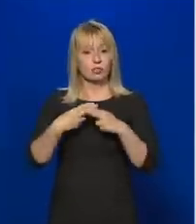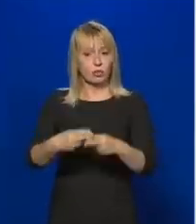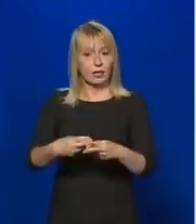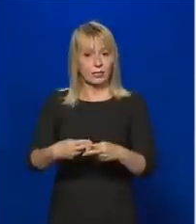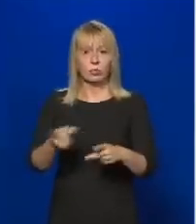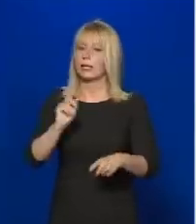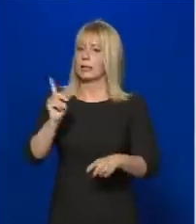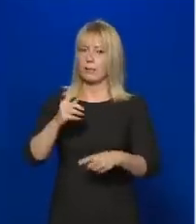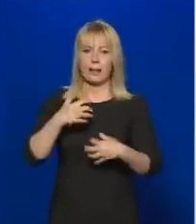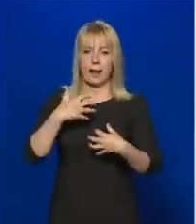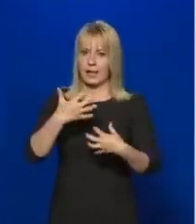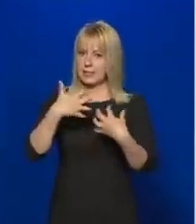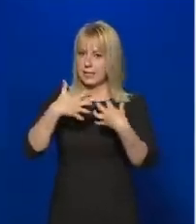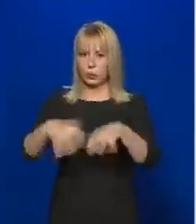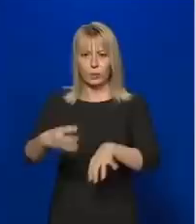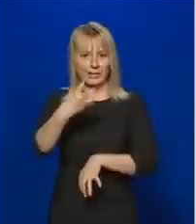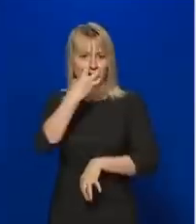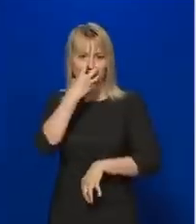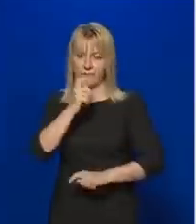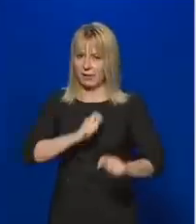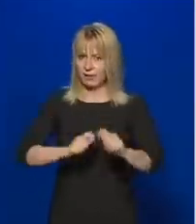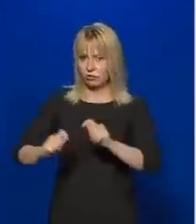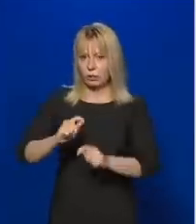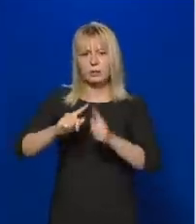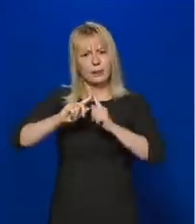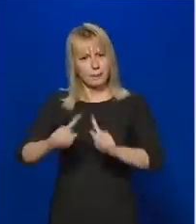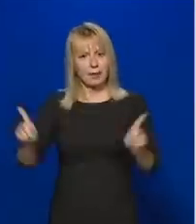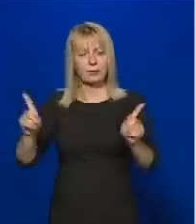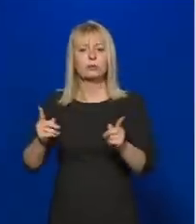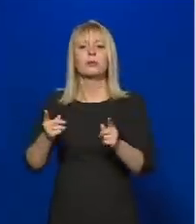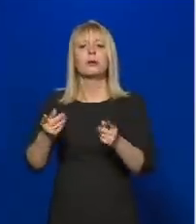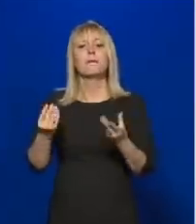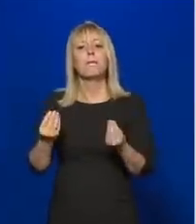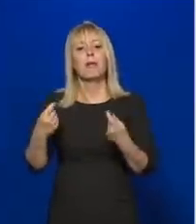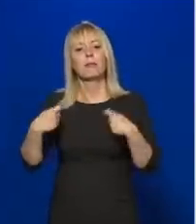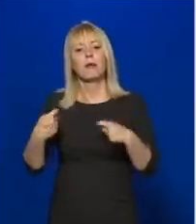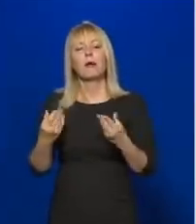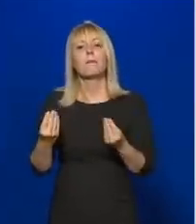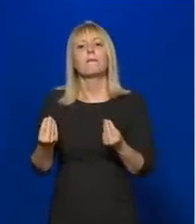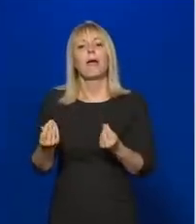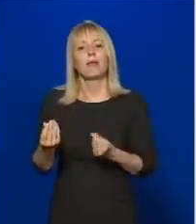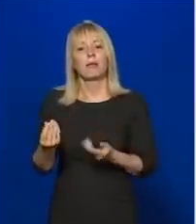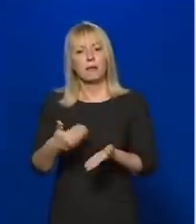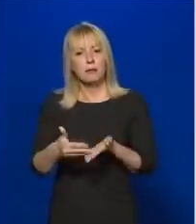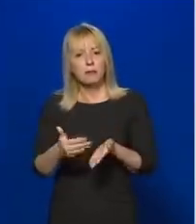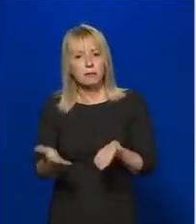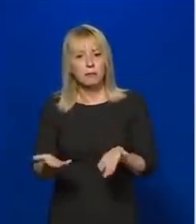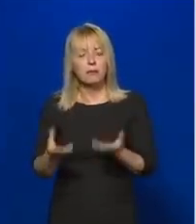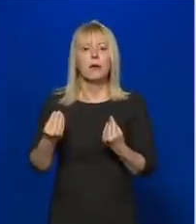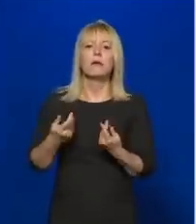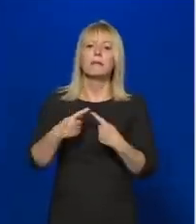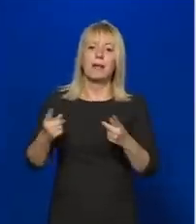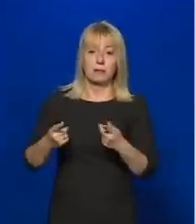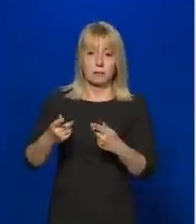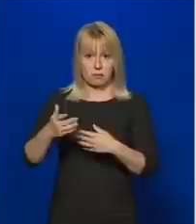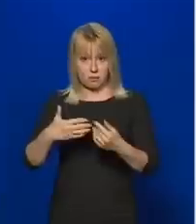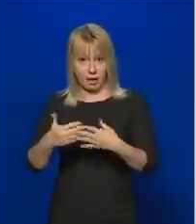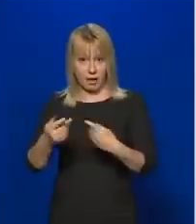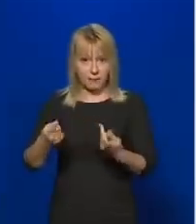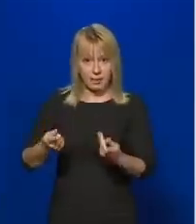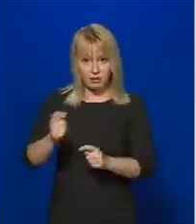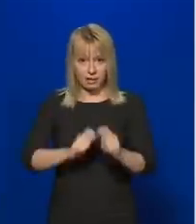lélegeztetőgépet vásárolt az állam is. Mennyiért a készülékeket lélegeztetőgépként vagy egyéb terápiás berendezésként